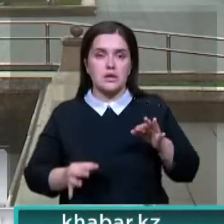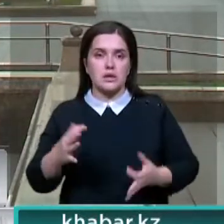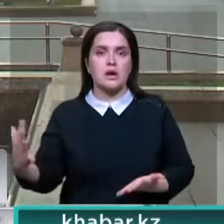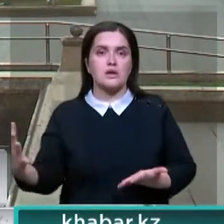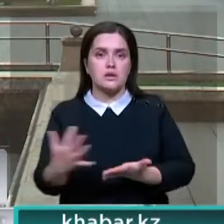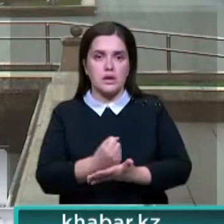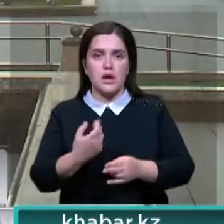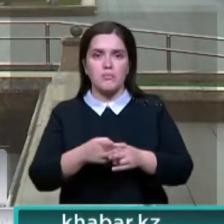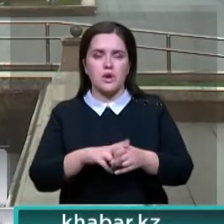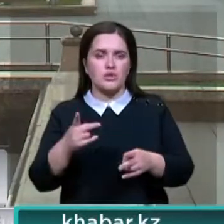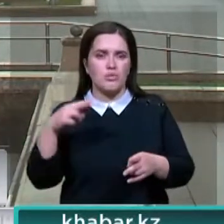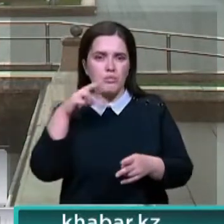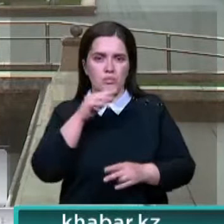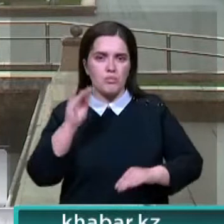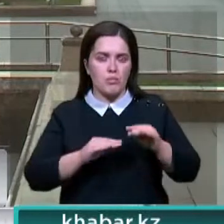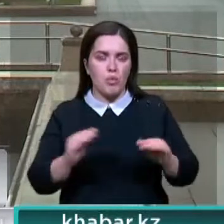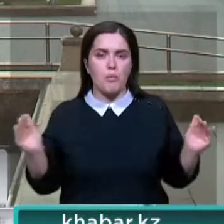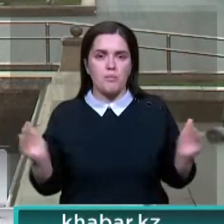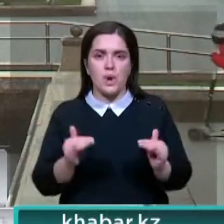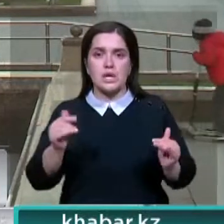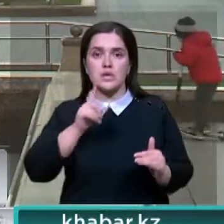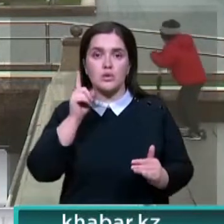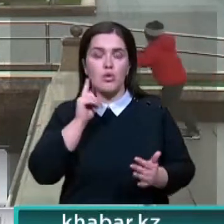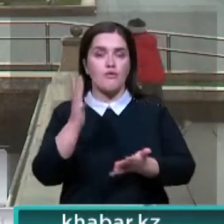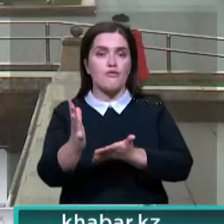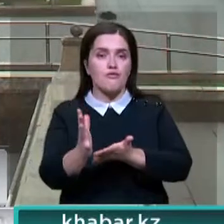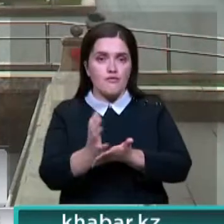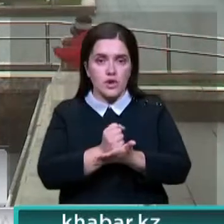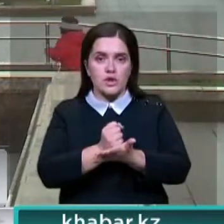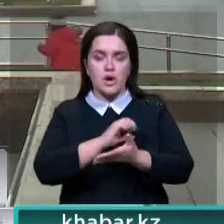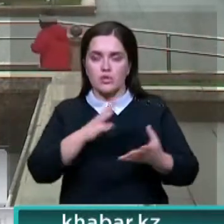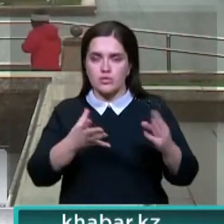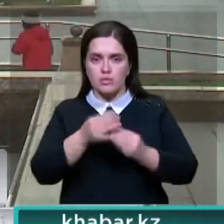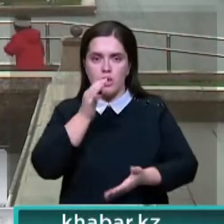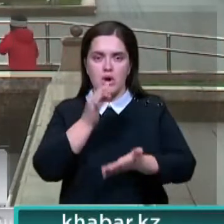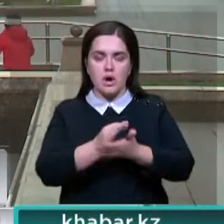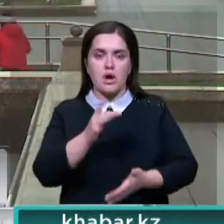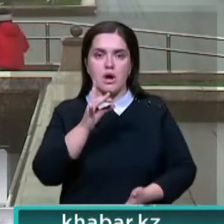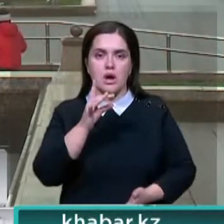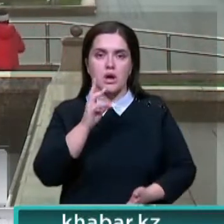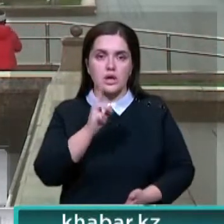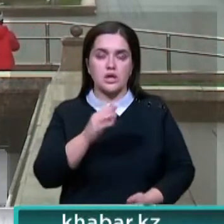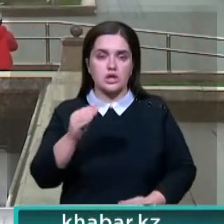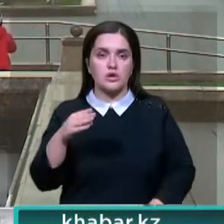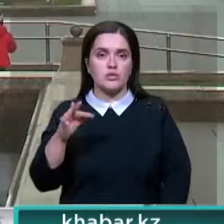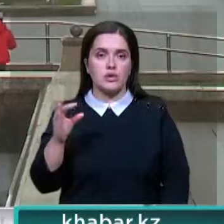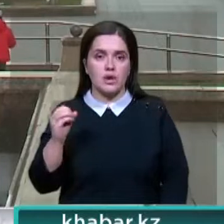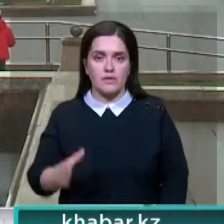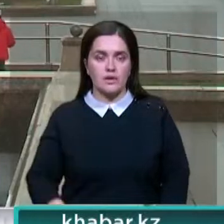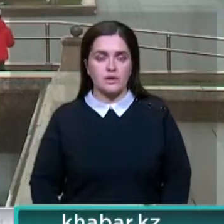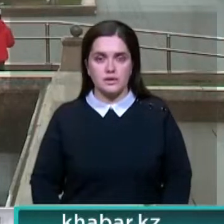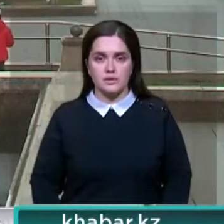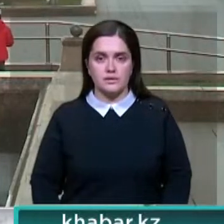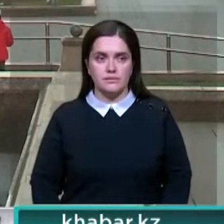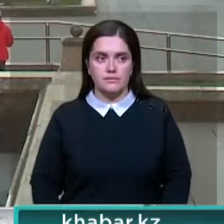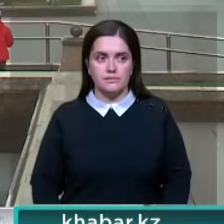углеродной нейтральности и сохранению зеленого фонда, резюмировал Касым Жумарт Тухаев. Тимур Казагулов, Артур Горшников при